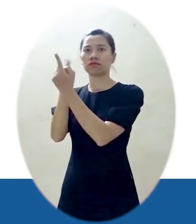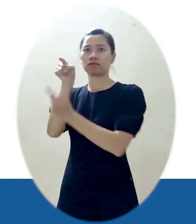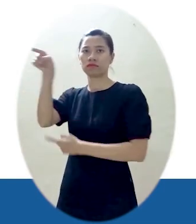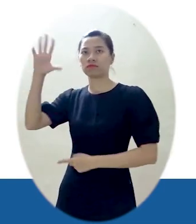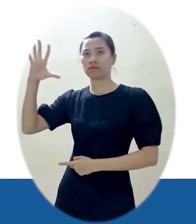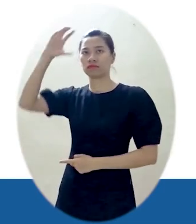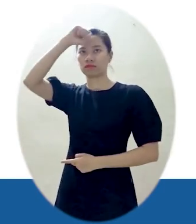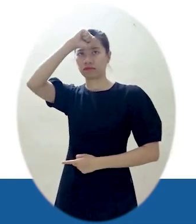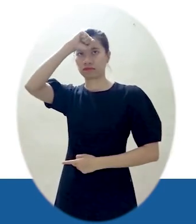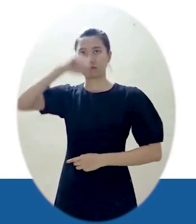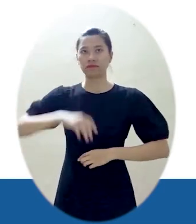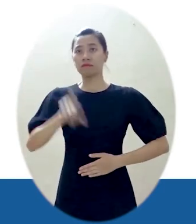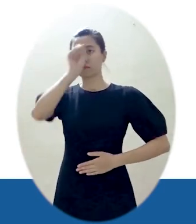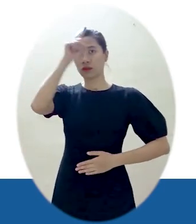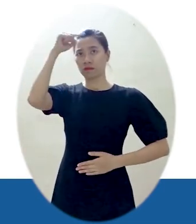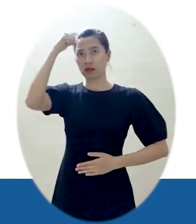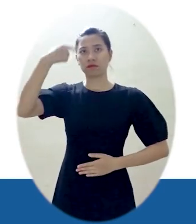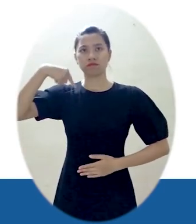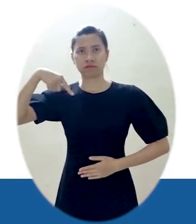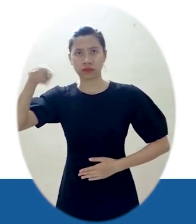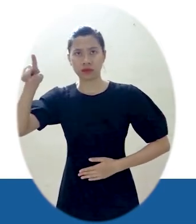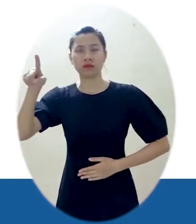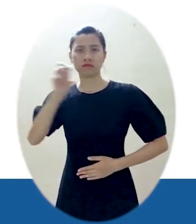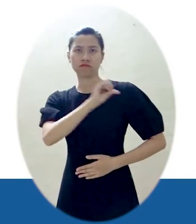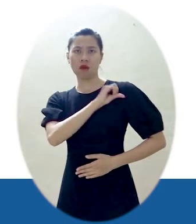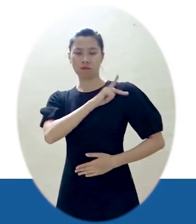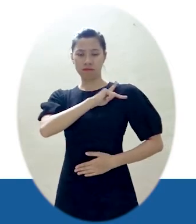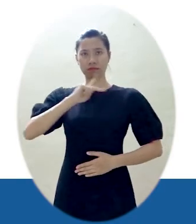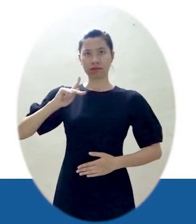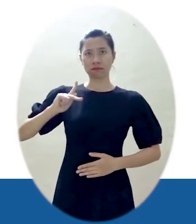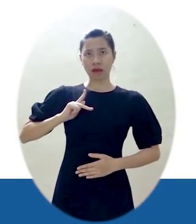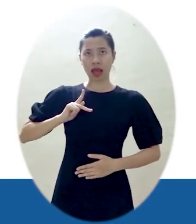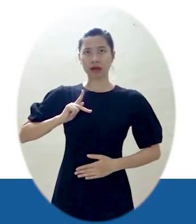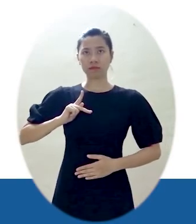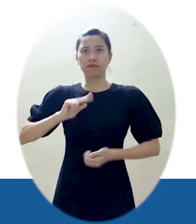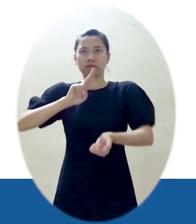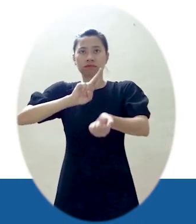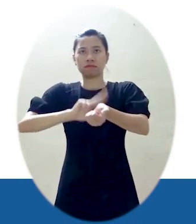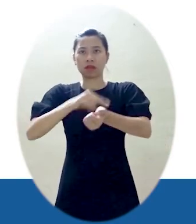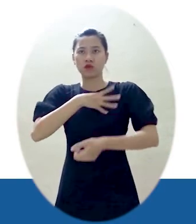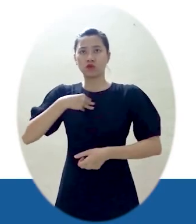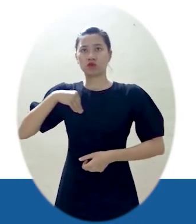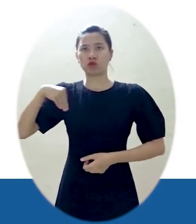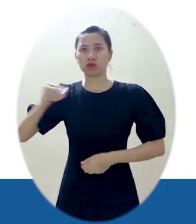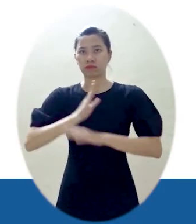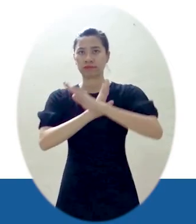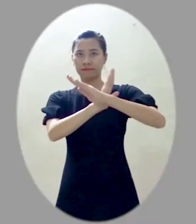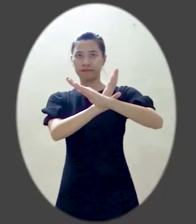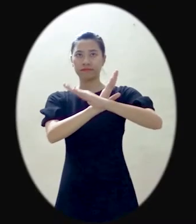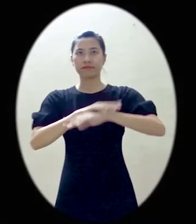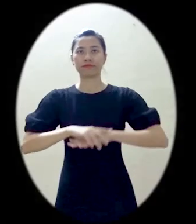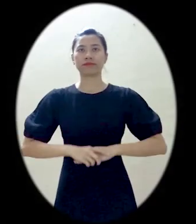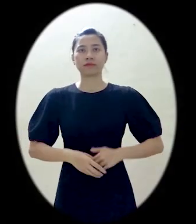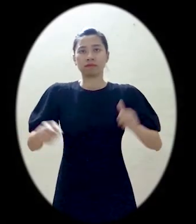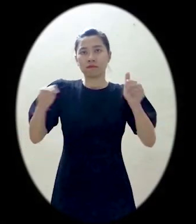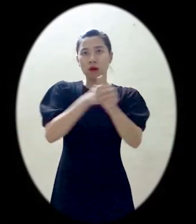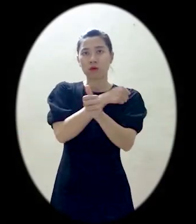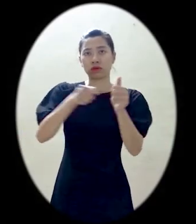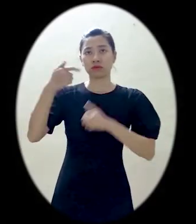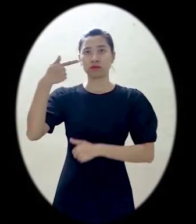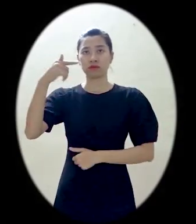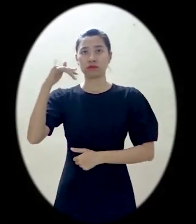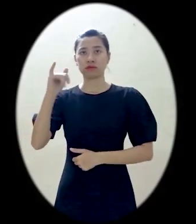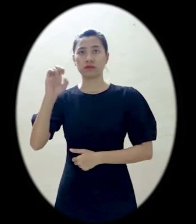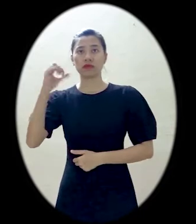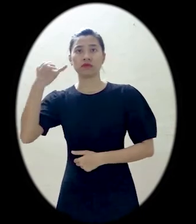tổ chức liên quan để nhận sự trợ giúp Đi khám tại cơ sở y tế để phòng ngừa bệnh chuyên nhiễm Vậy, người khuyết tật